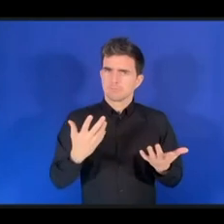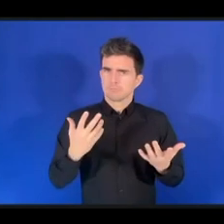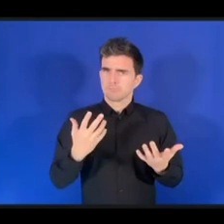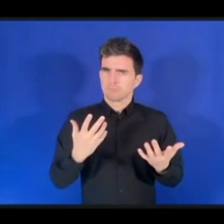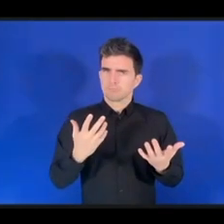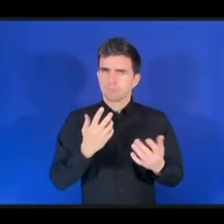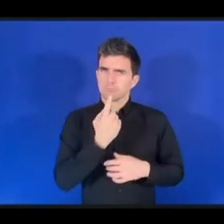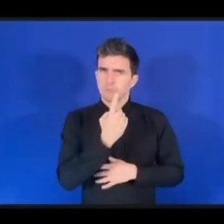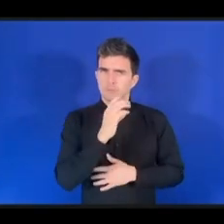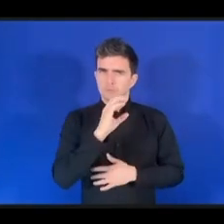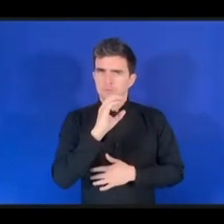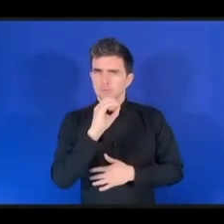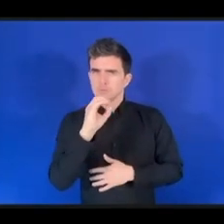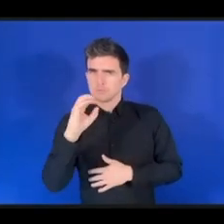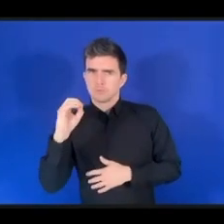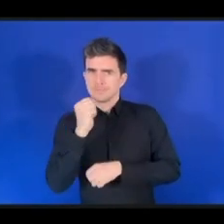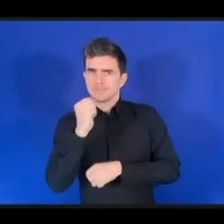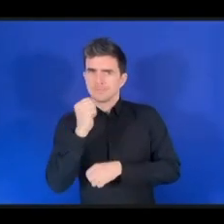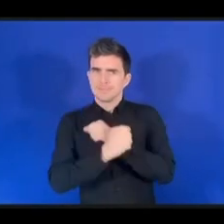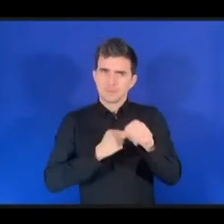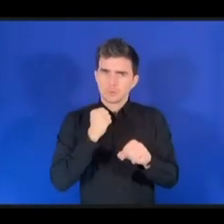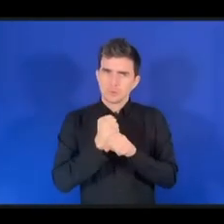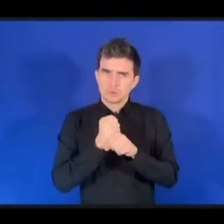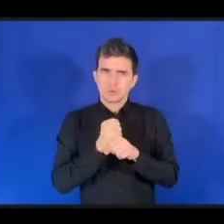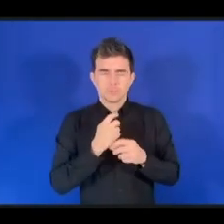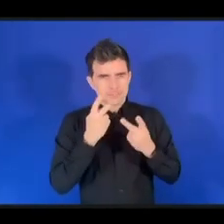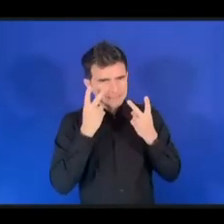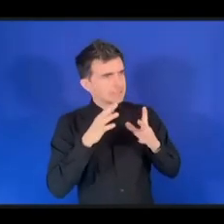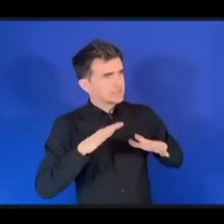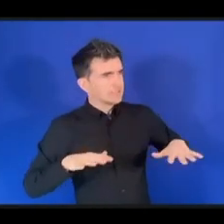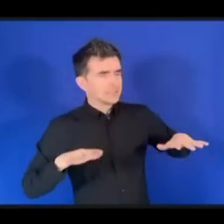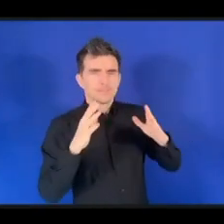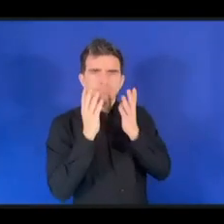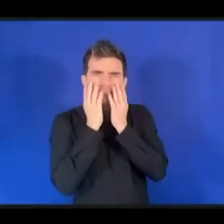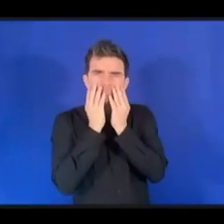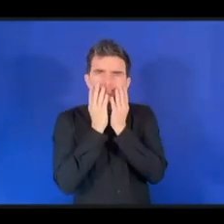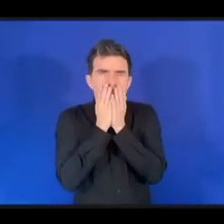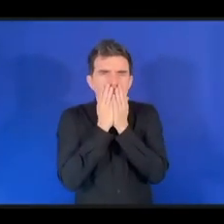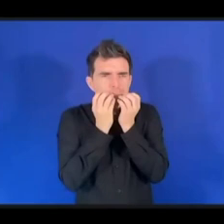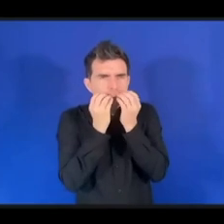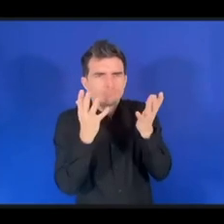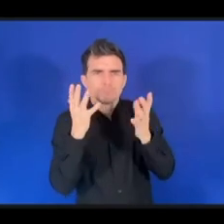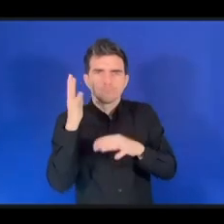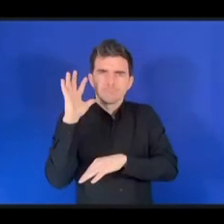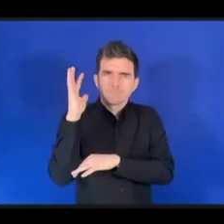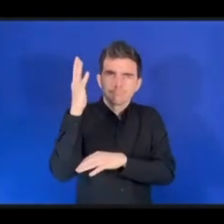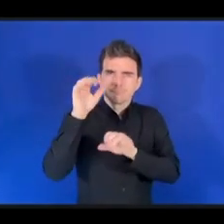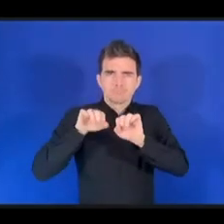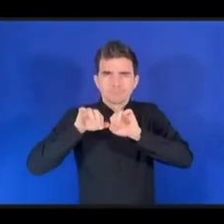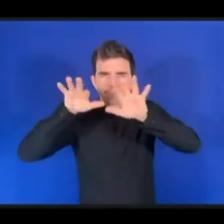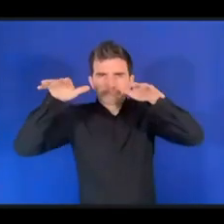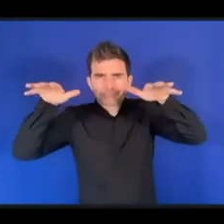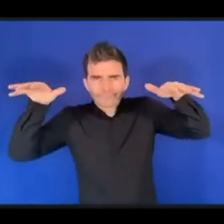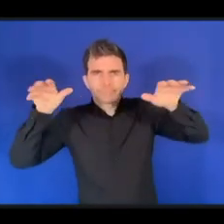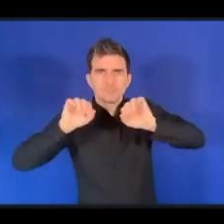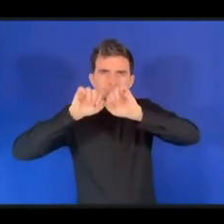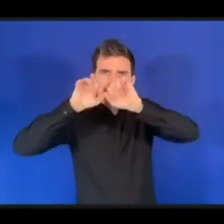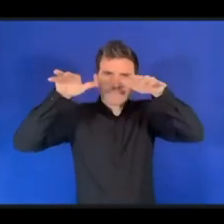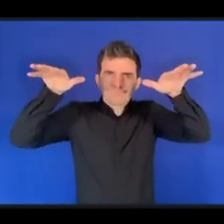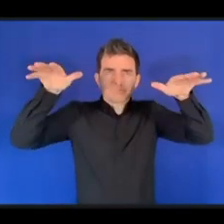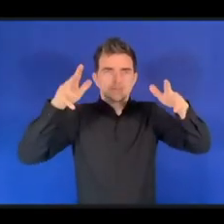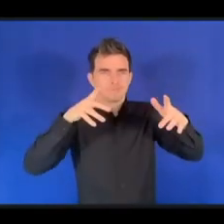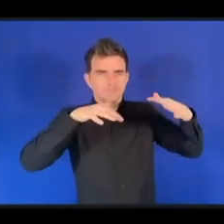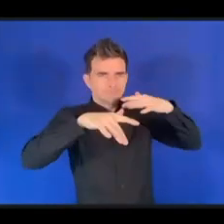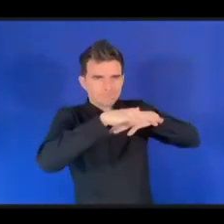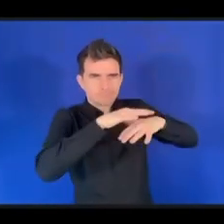традиционный ландшафт, в то же